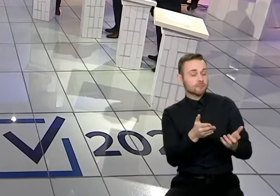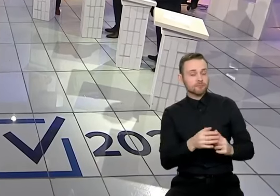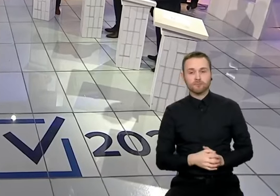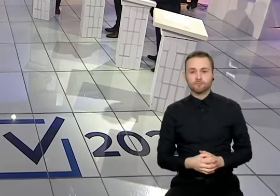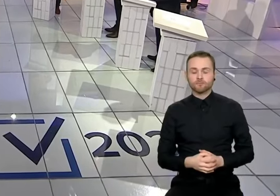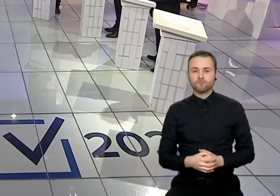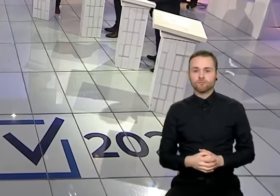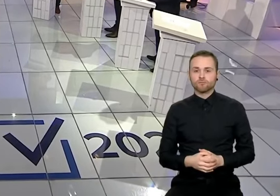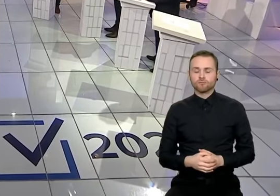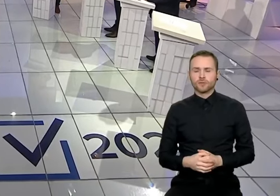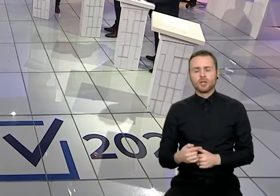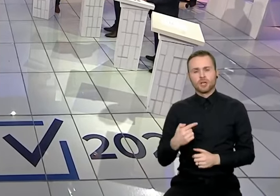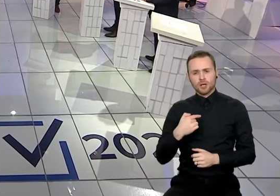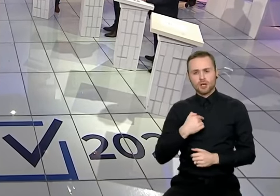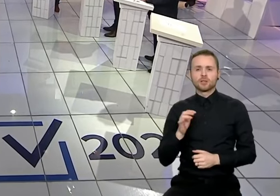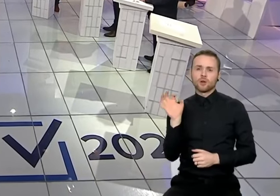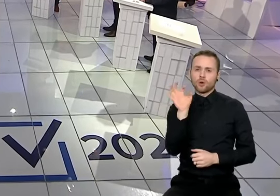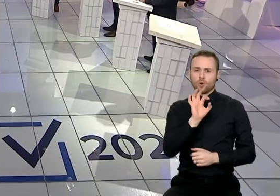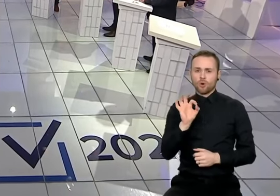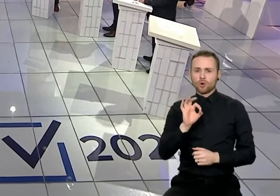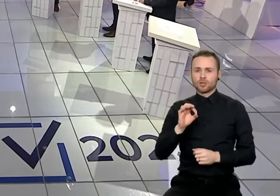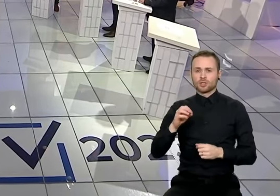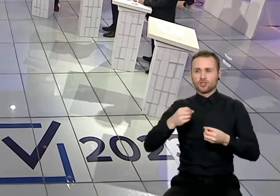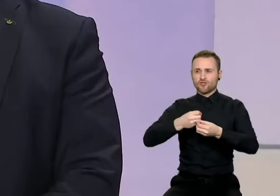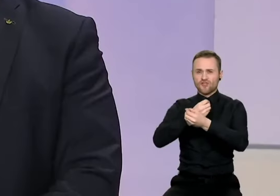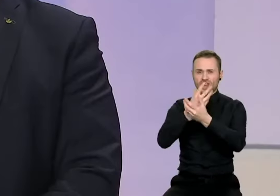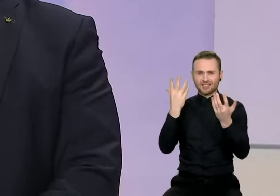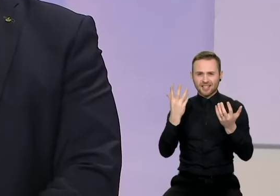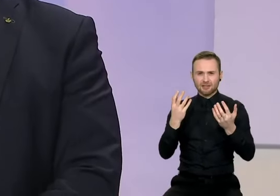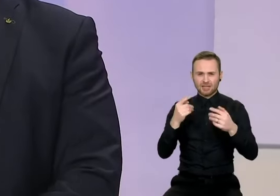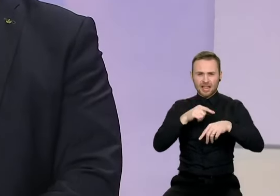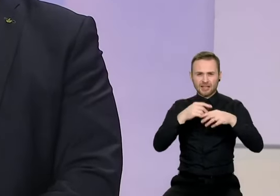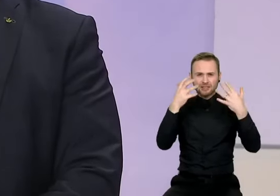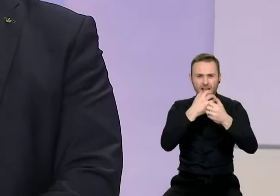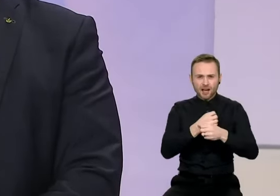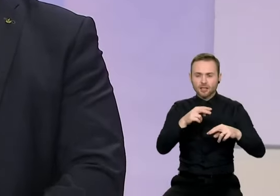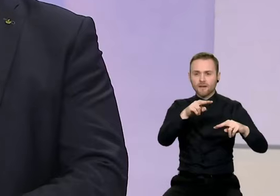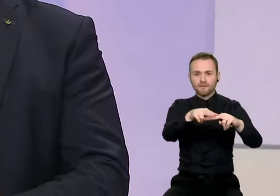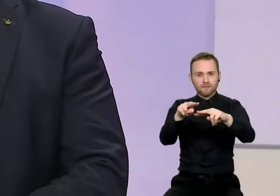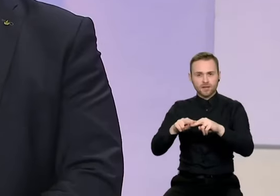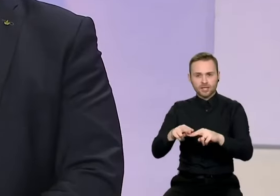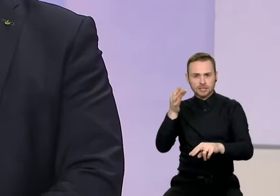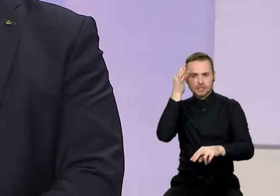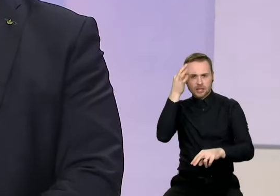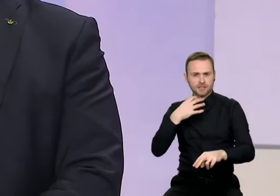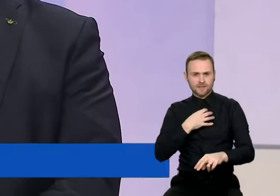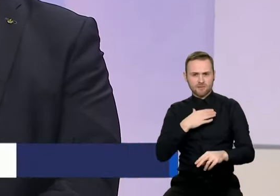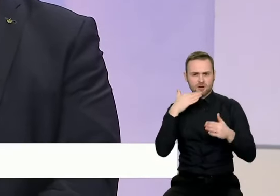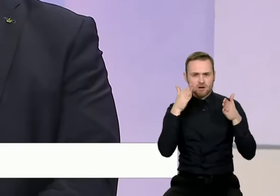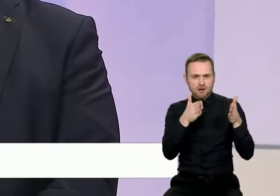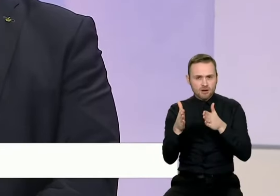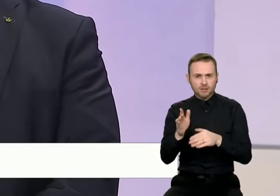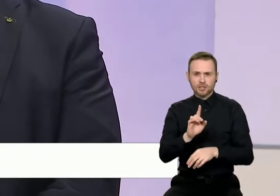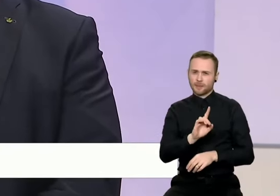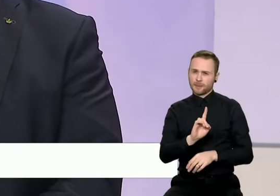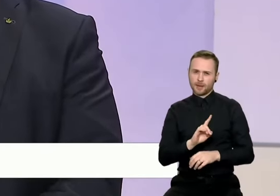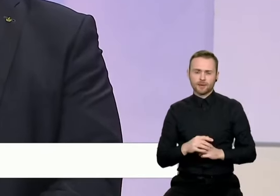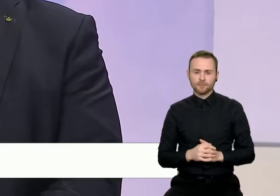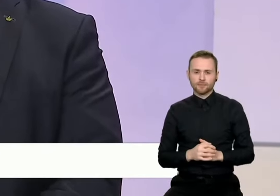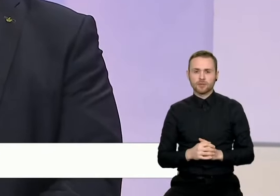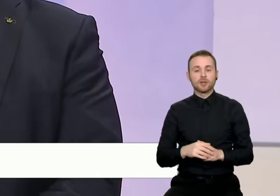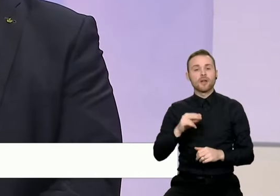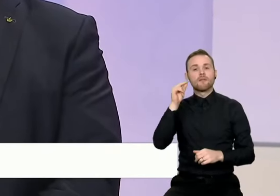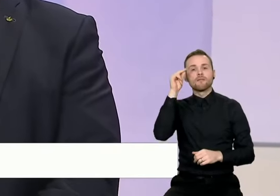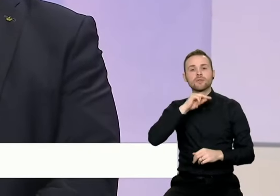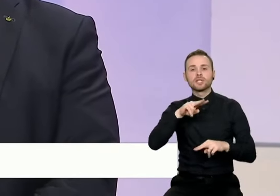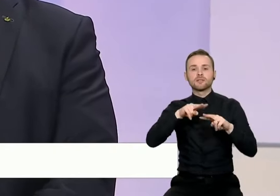Neakcentuočiau apšvietimo ar vietovių, nes tie nusikaltimai jūsų minimi įvyko mieste,